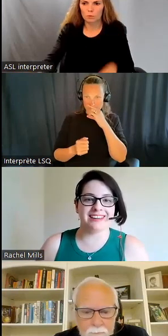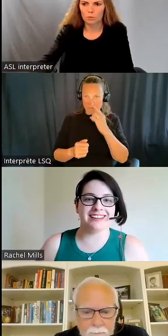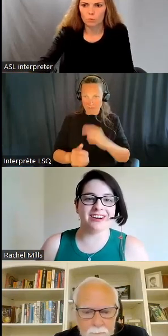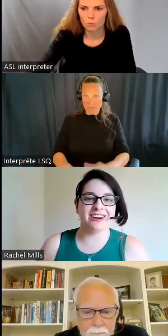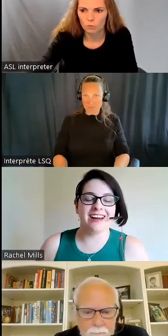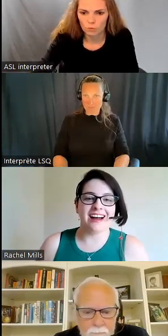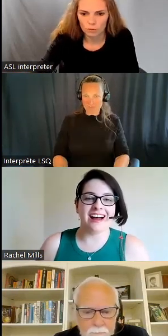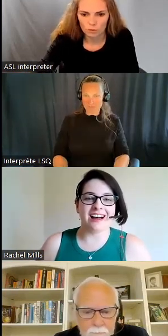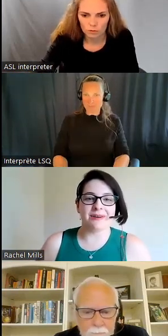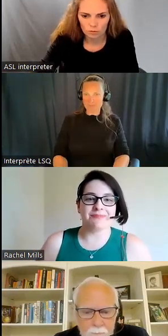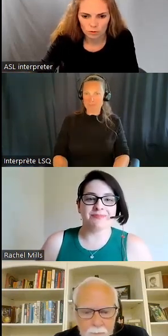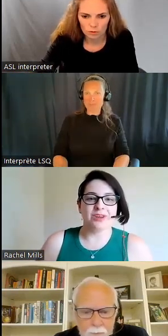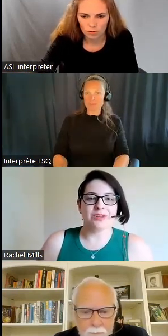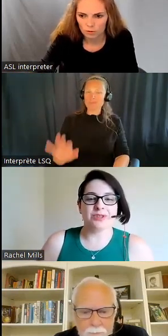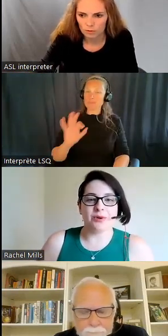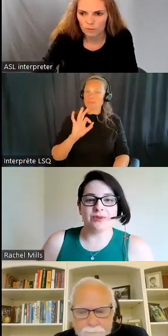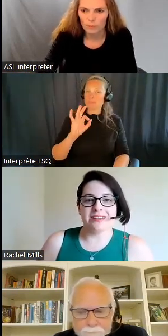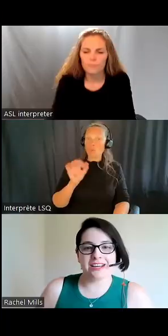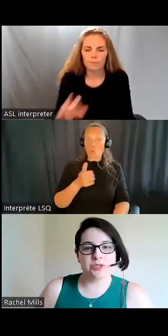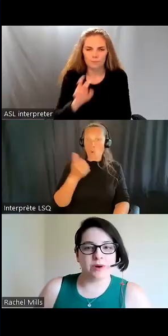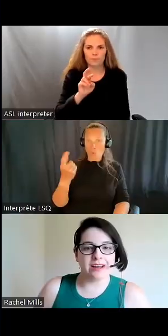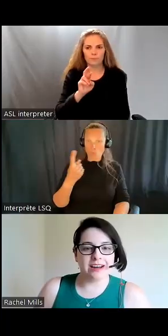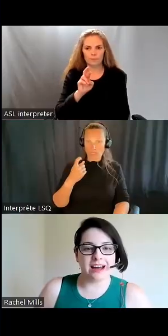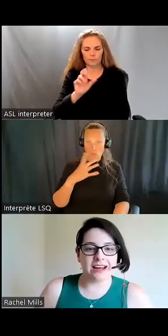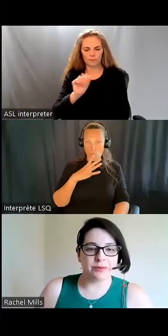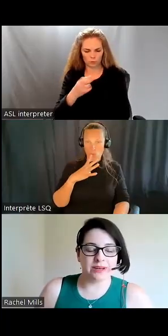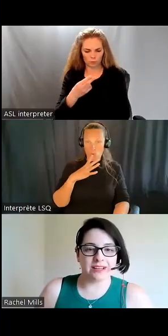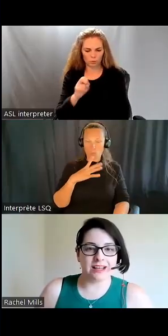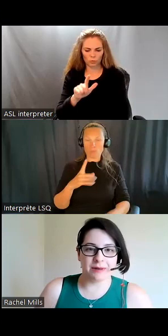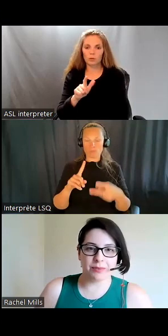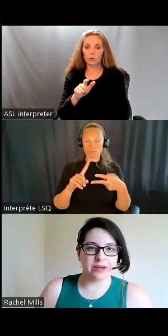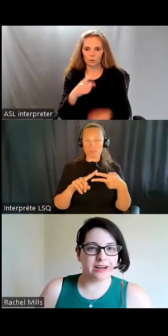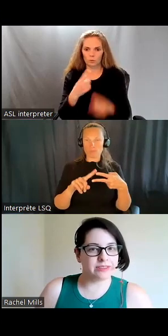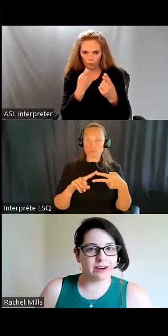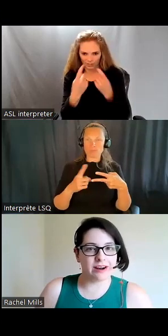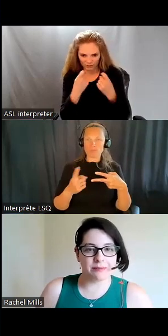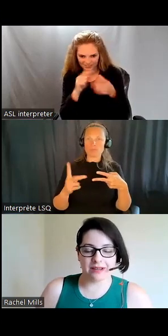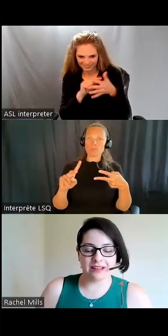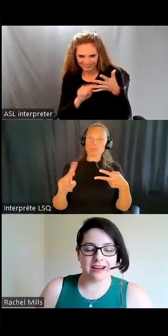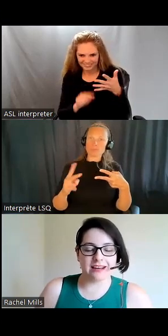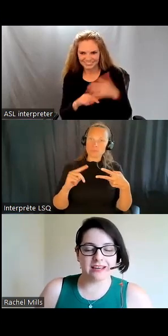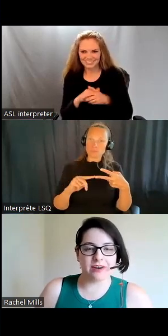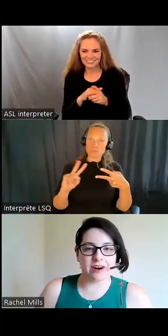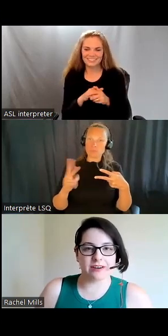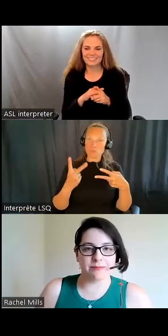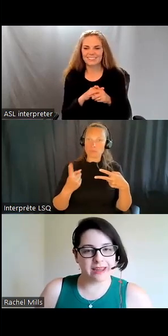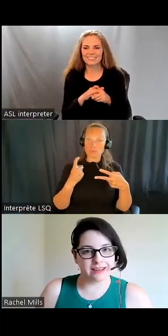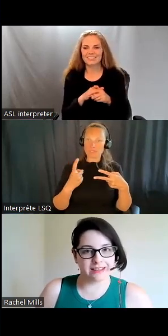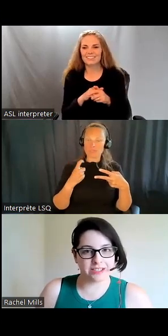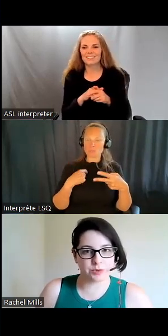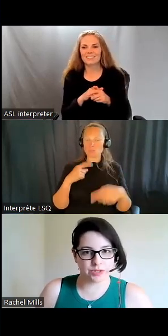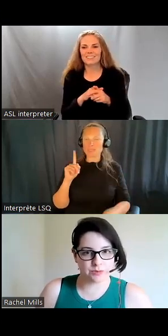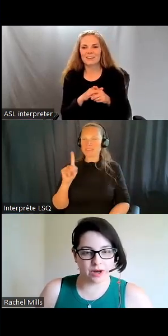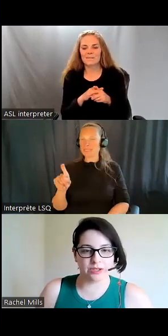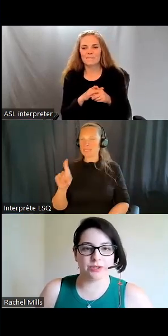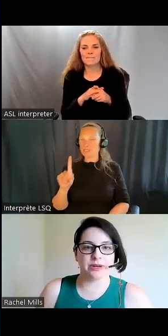Donc, on a quelques très bonnes questions qui s'en viennent. La question suivante, je vais la poser et je vais